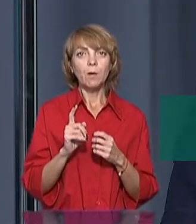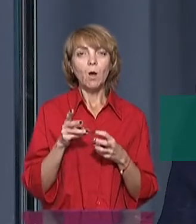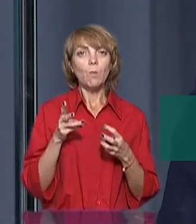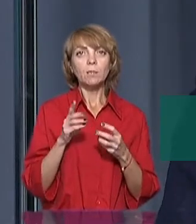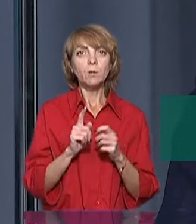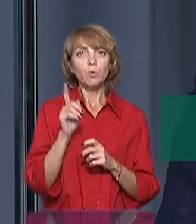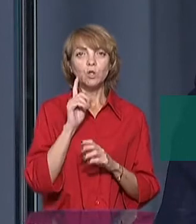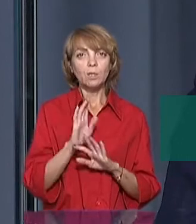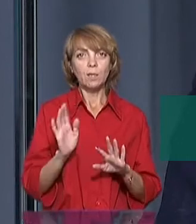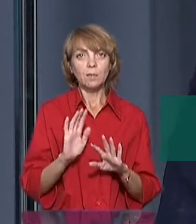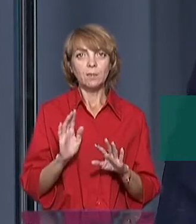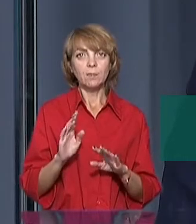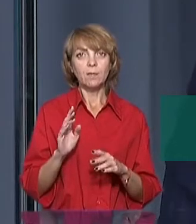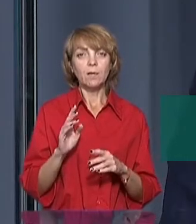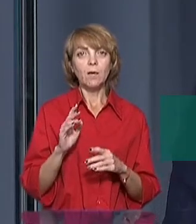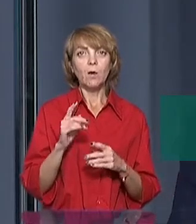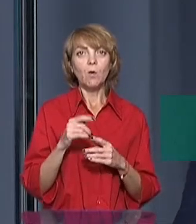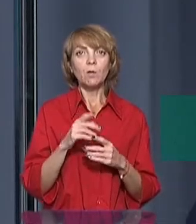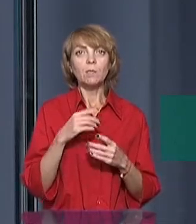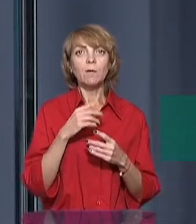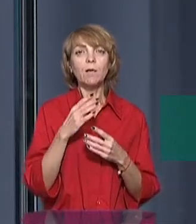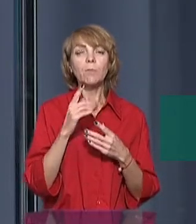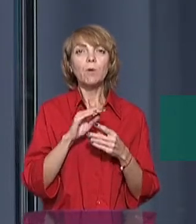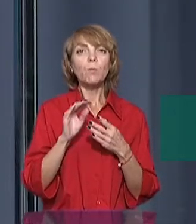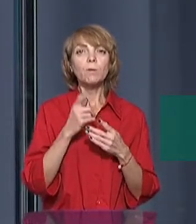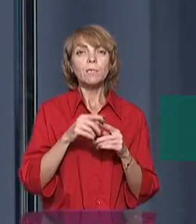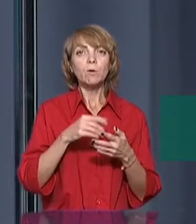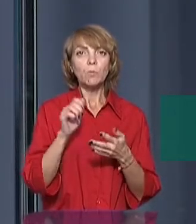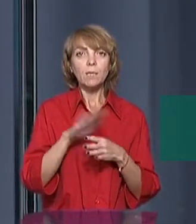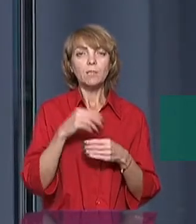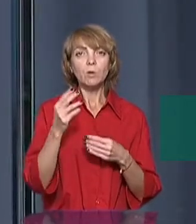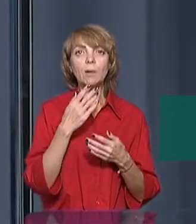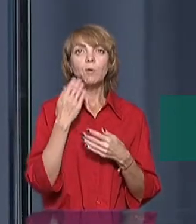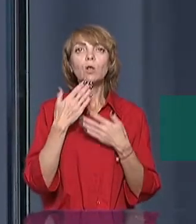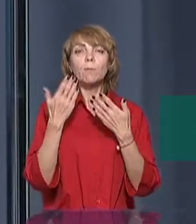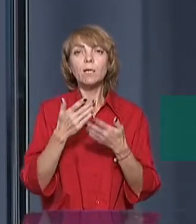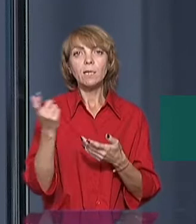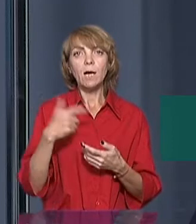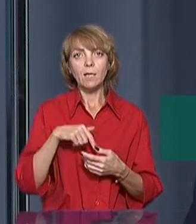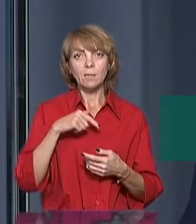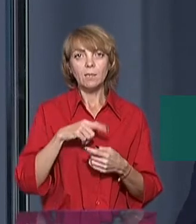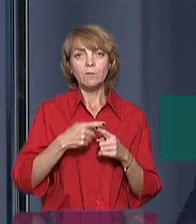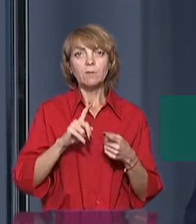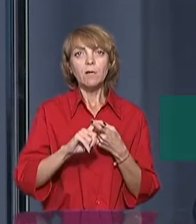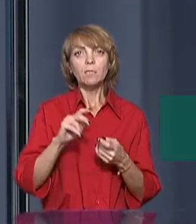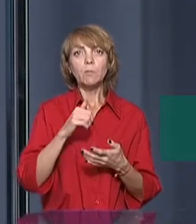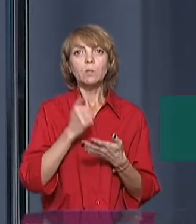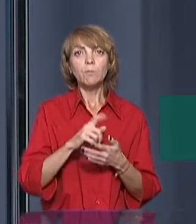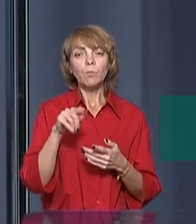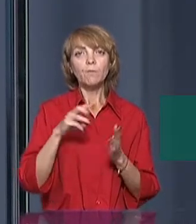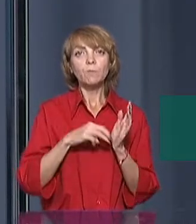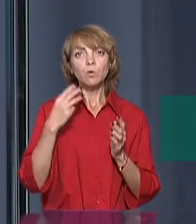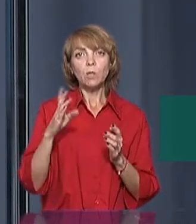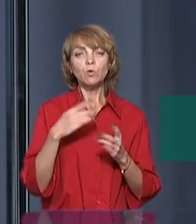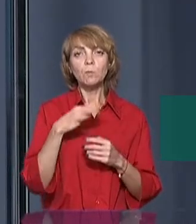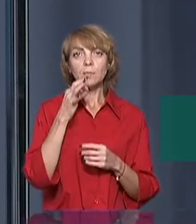сезону. Розпорядження більше носить рекомендувальний характер, тому що, опять же, согласно того постановління Кабінету міністра 830, з яким